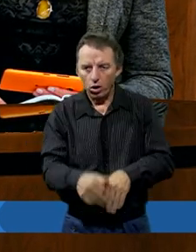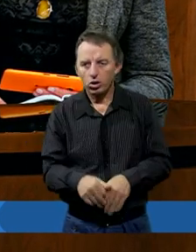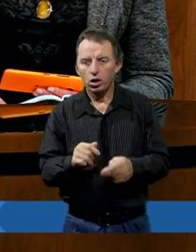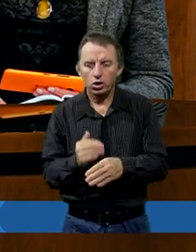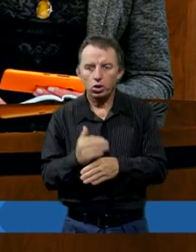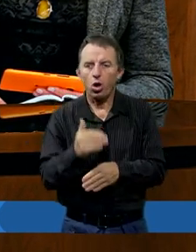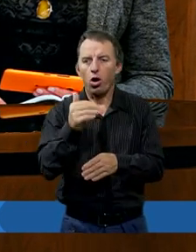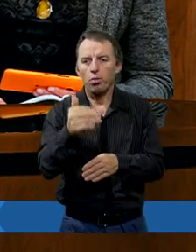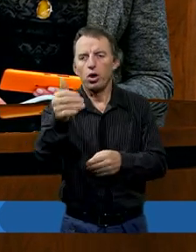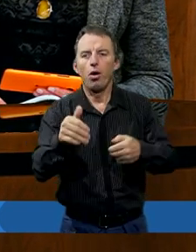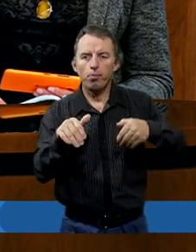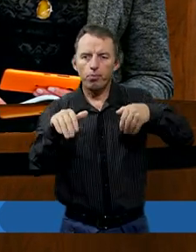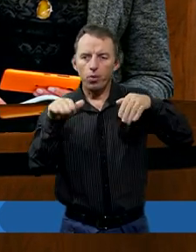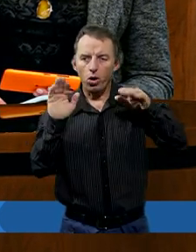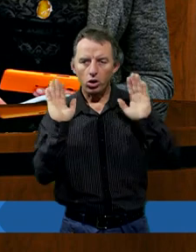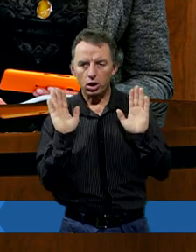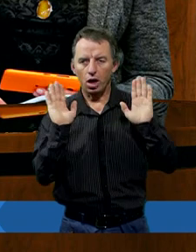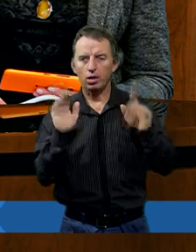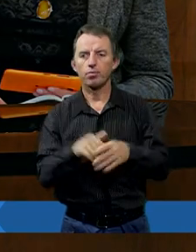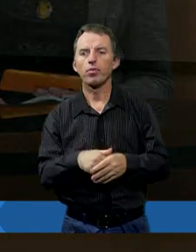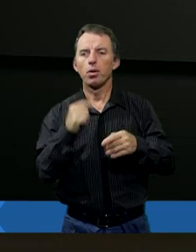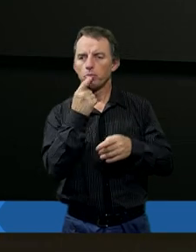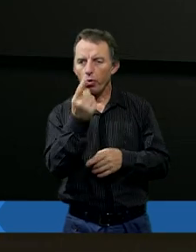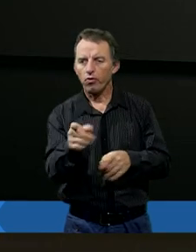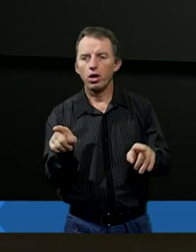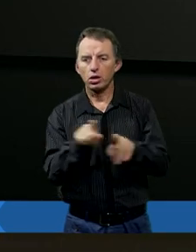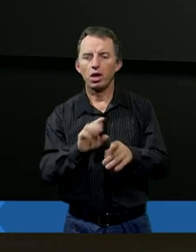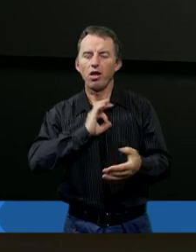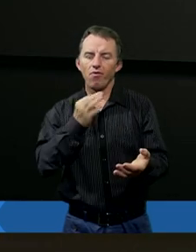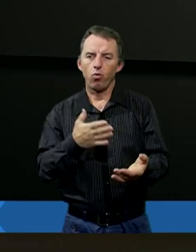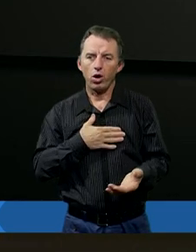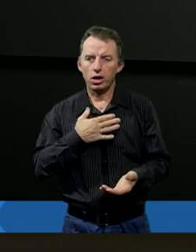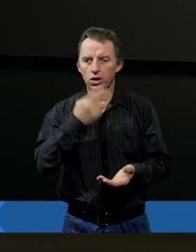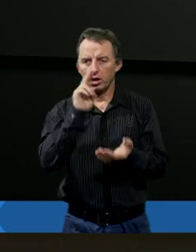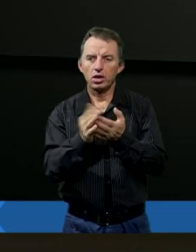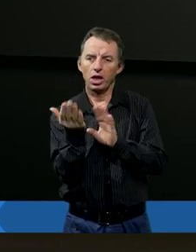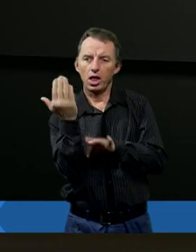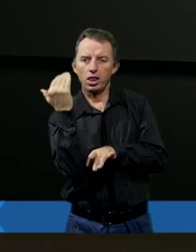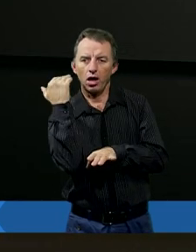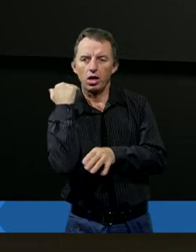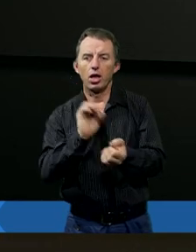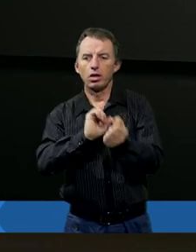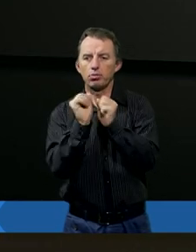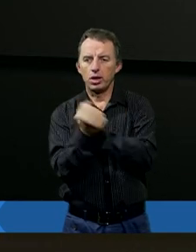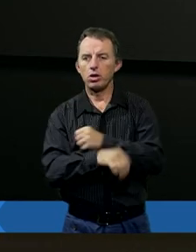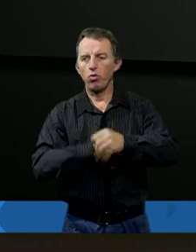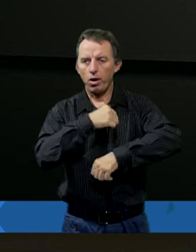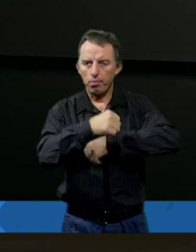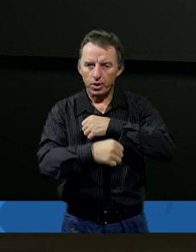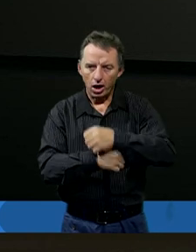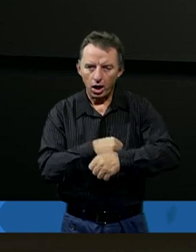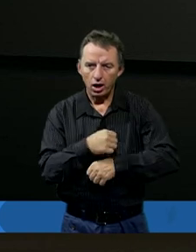iść do przodu i nie poddać mu się. Ja może powiem też z własnego doświadczenia, akurat niedawno zmieniłam pracę.